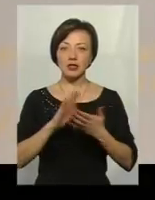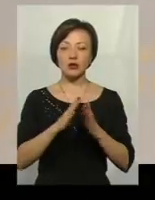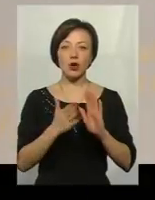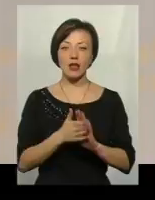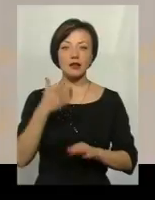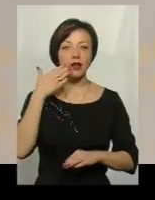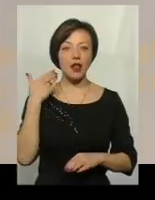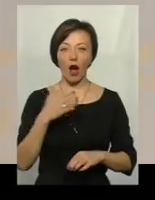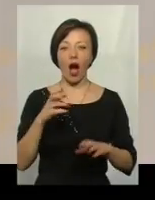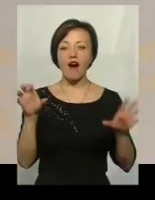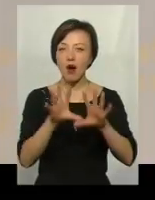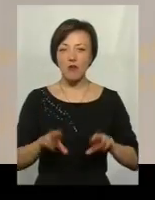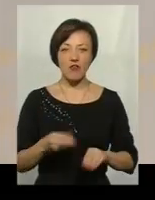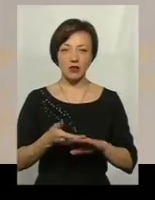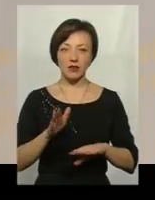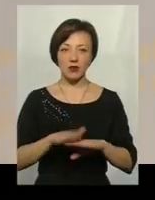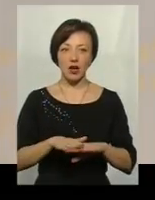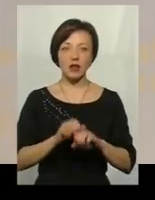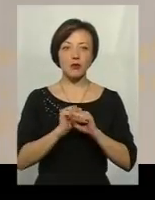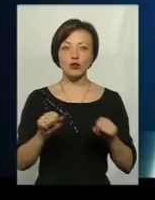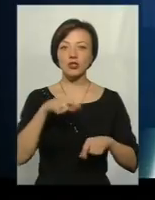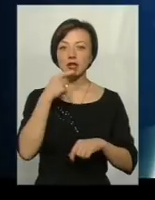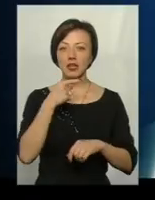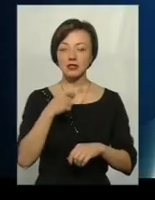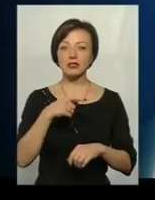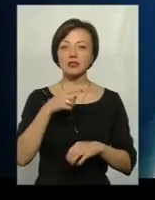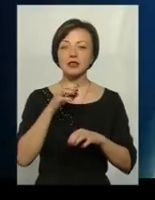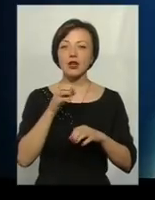можна поступати таким чином, що друзям все, ворогам закону.